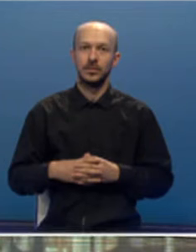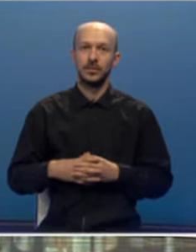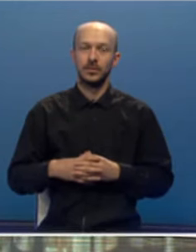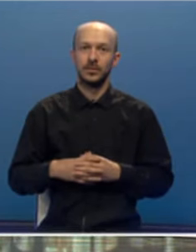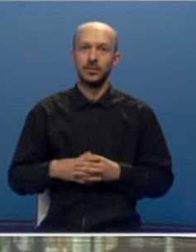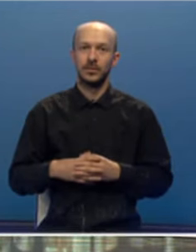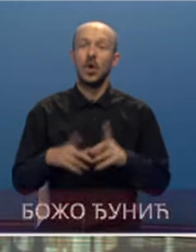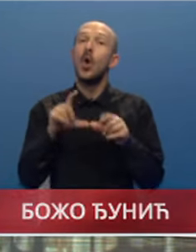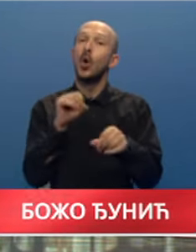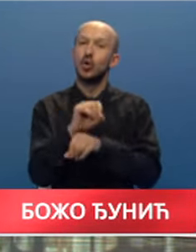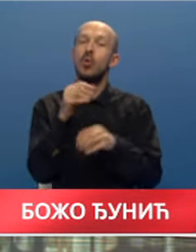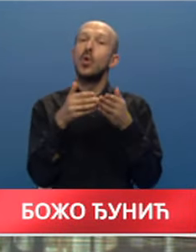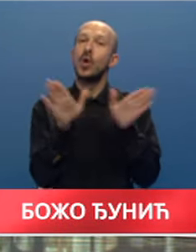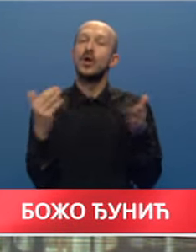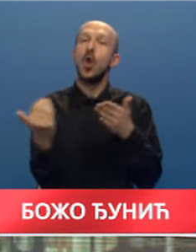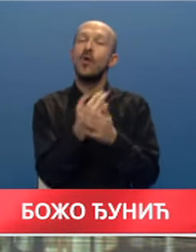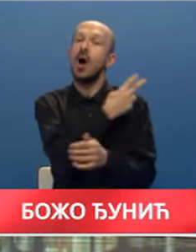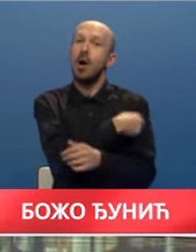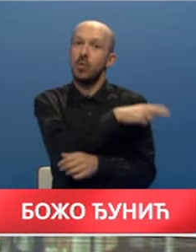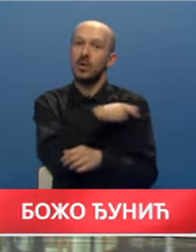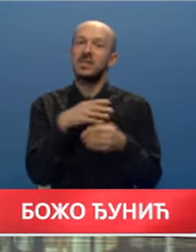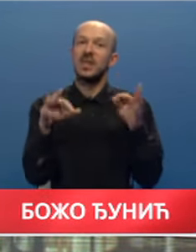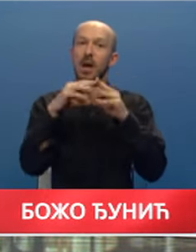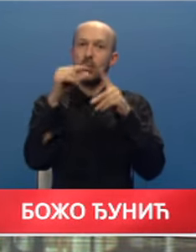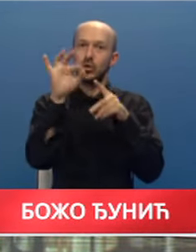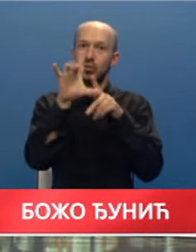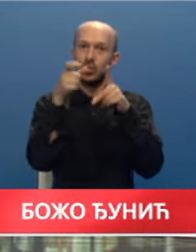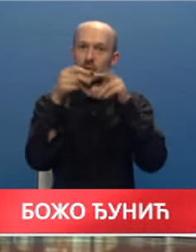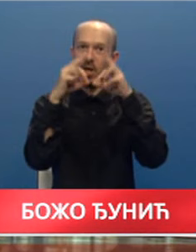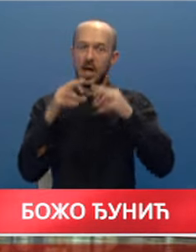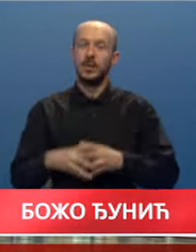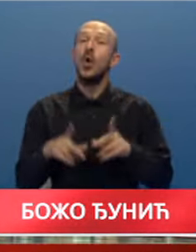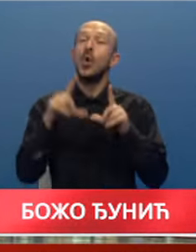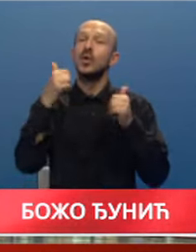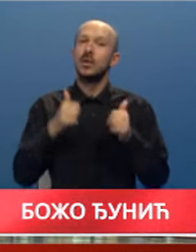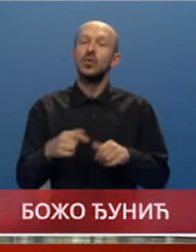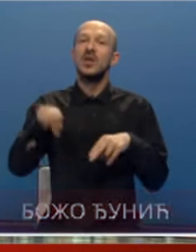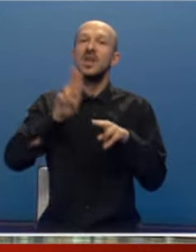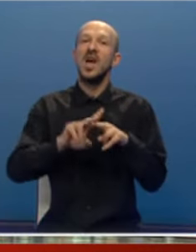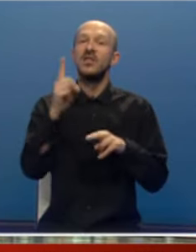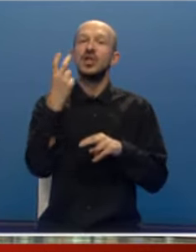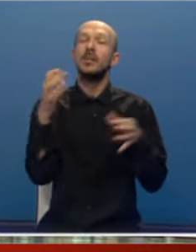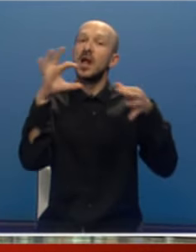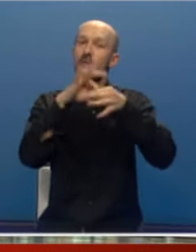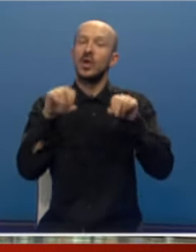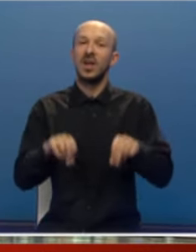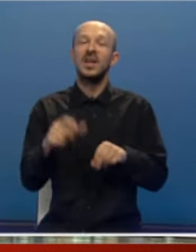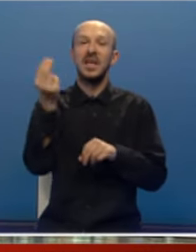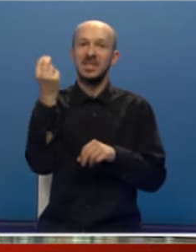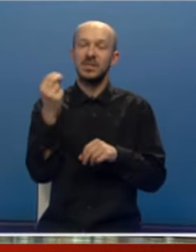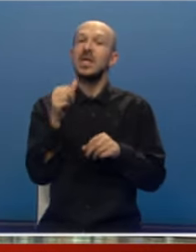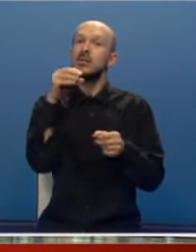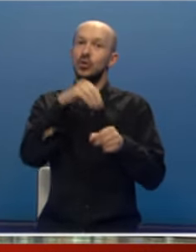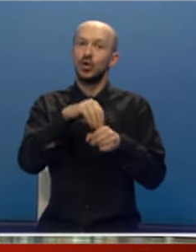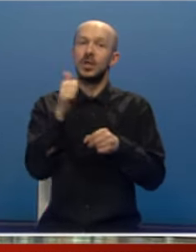U Doboju je otvorena nova bolnica Sveti Apostola Luka. U trenutno najveći kapitalni projekat vlade Srpske